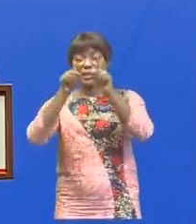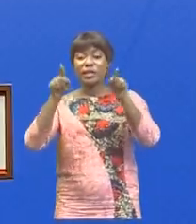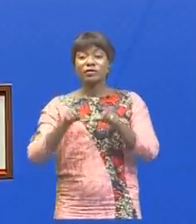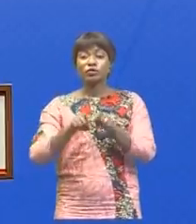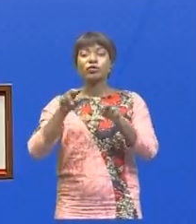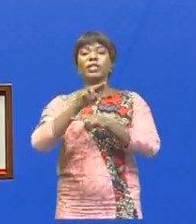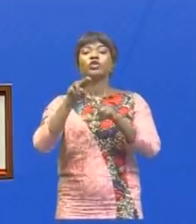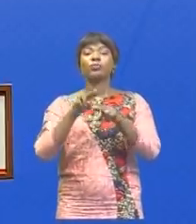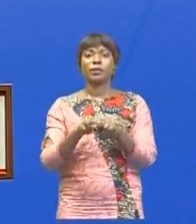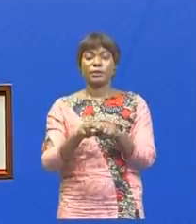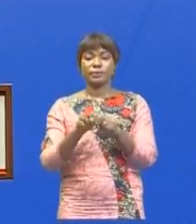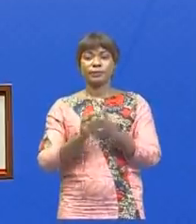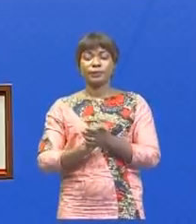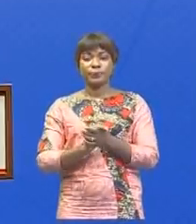nationales.